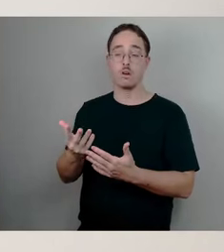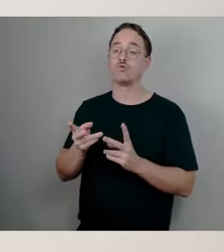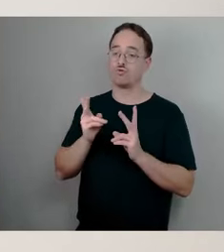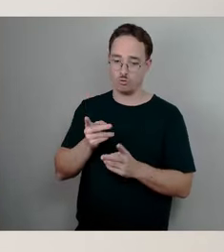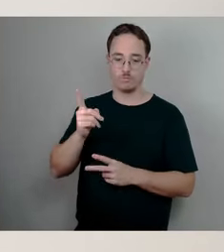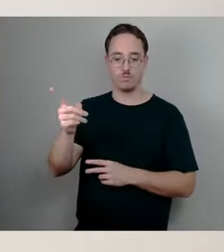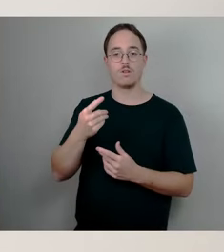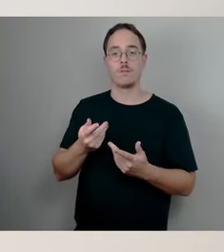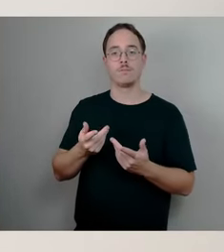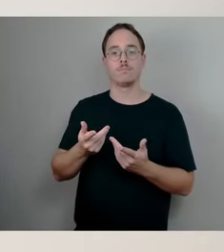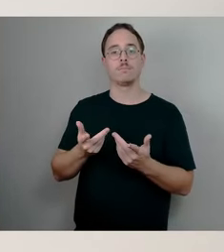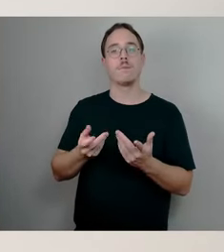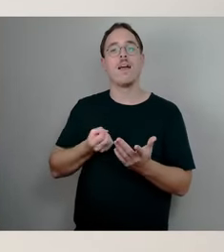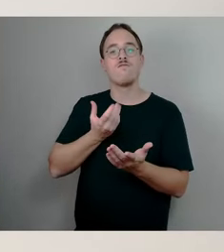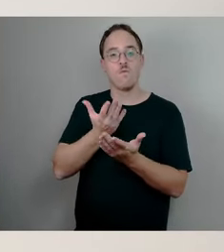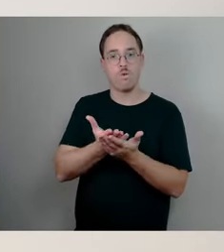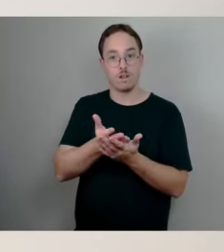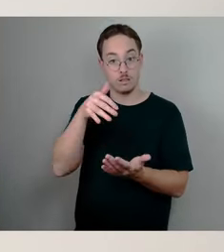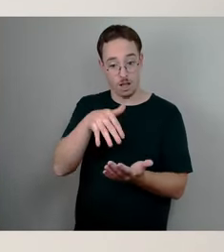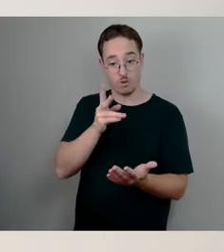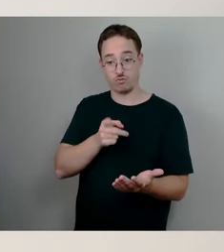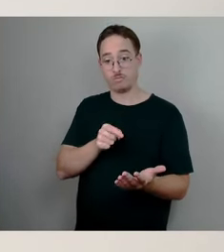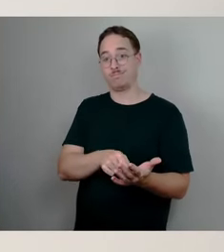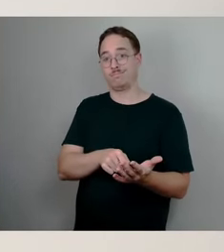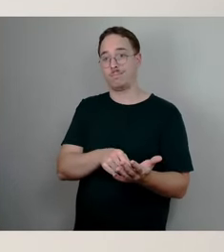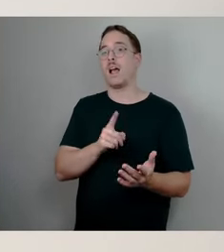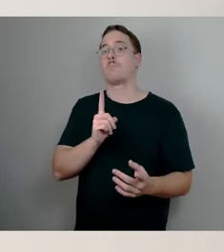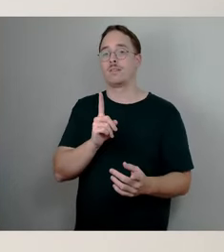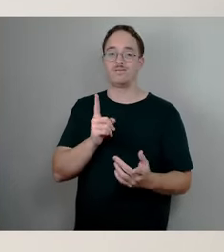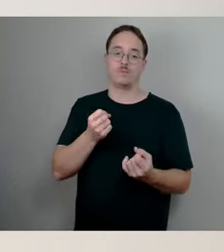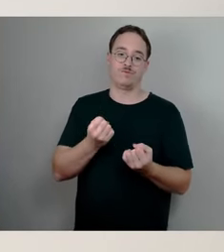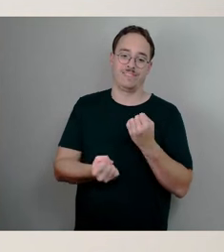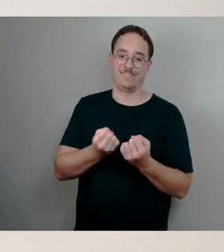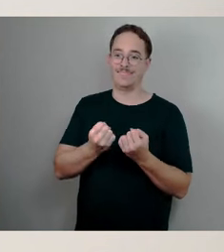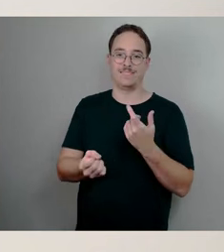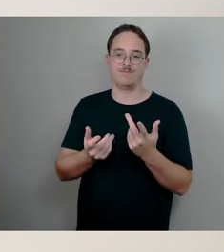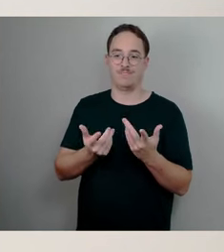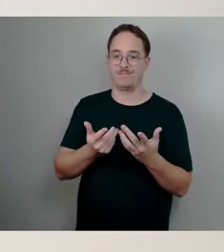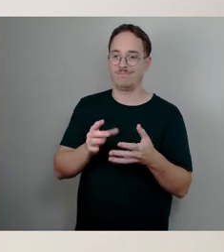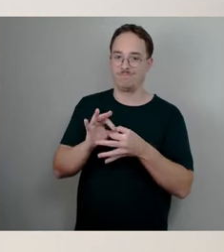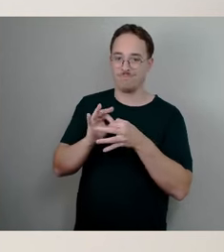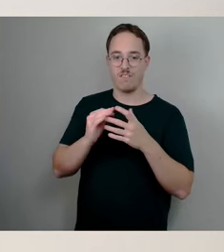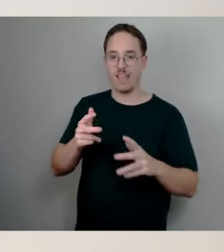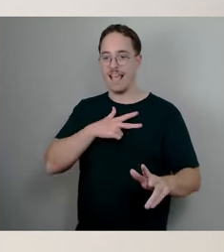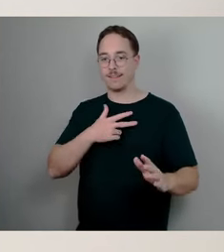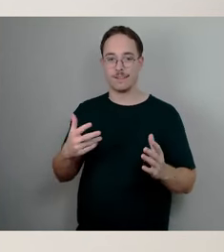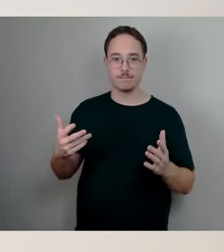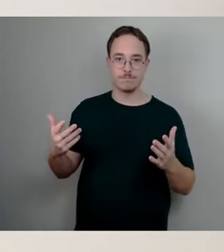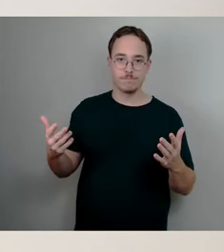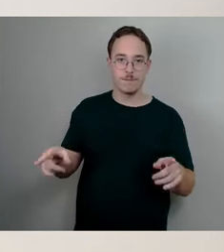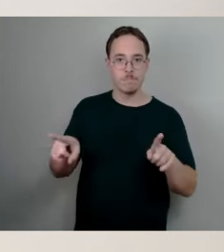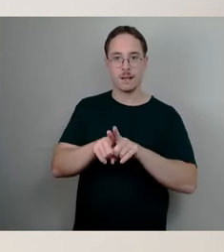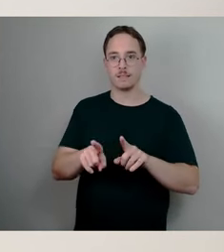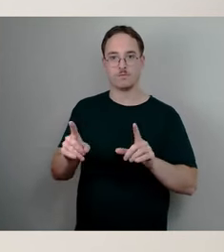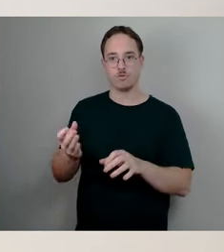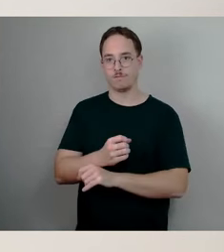abzubilden. Und auch hier nochmal der Appell, das werden wir auch nur dann schaffen, wenn überhaupt, wenn das Land